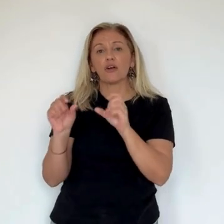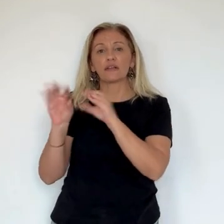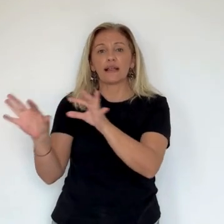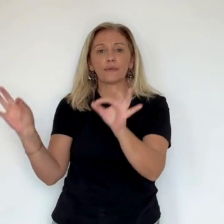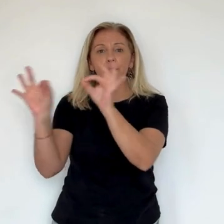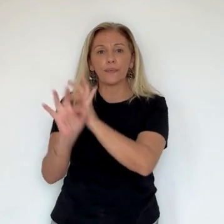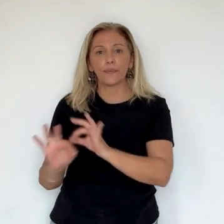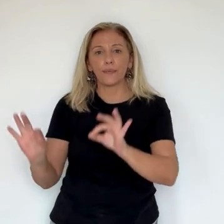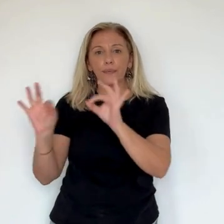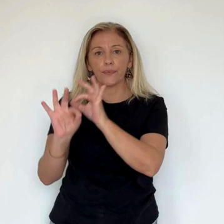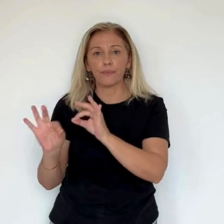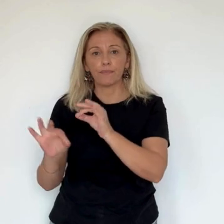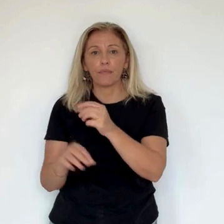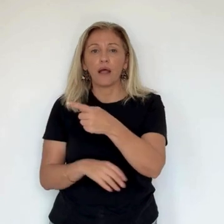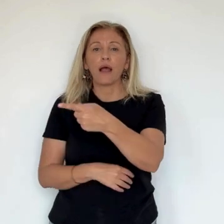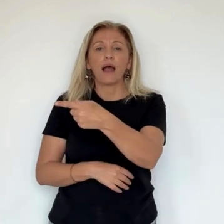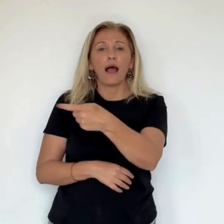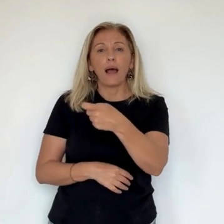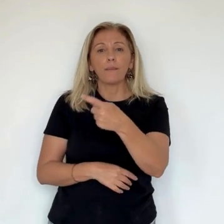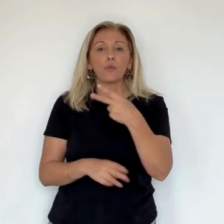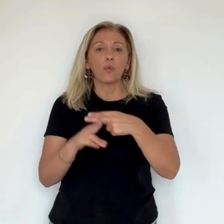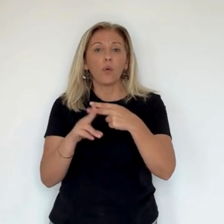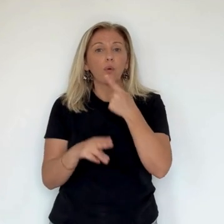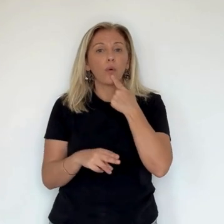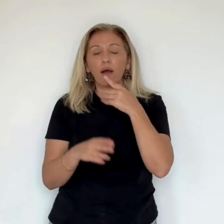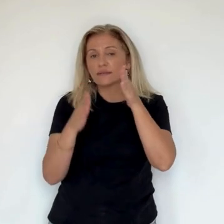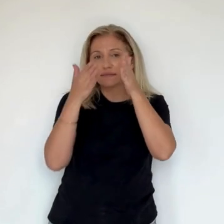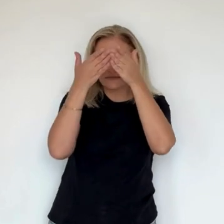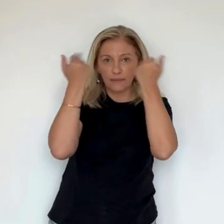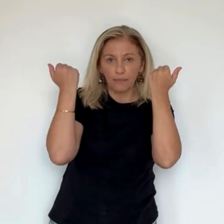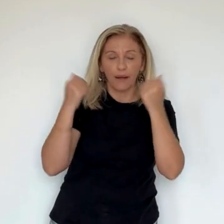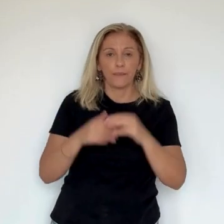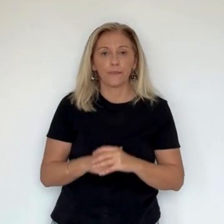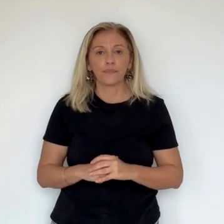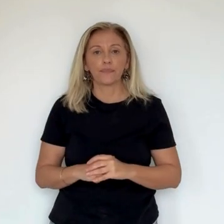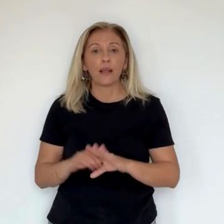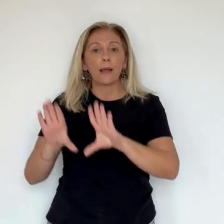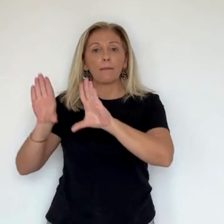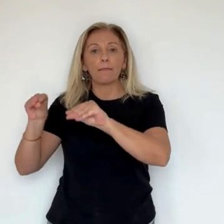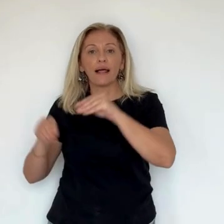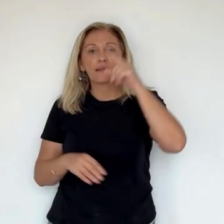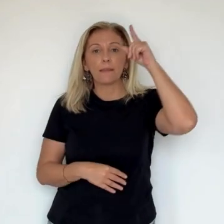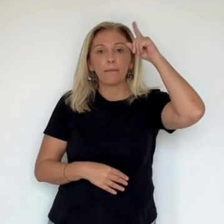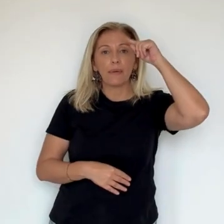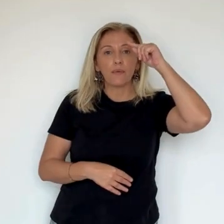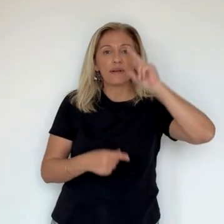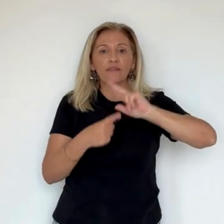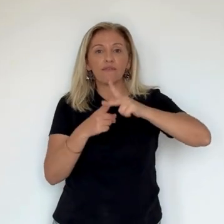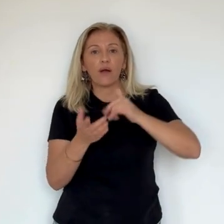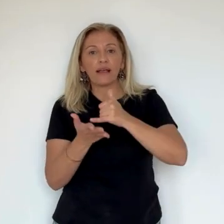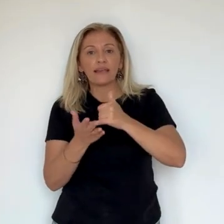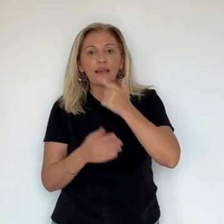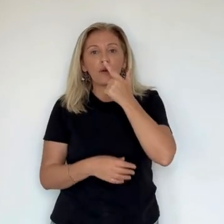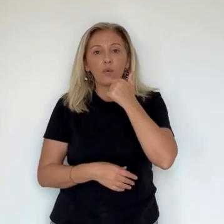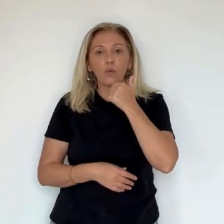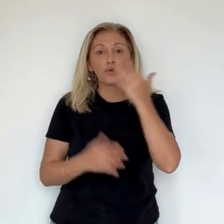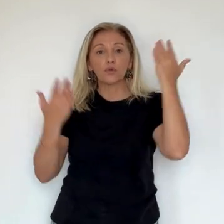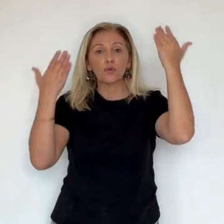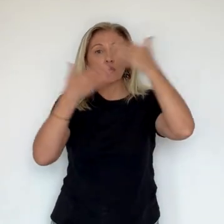Le ou les tireurs ne lui laisseront aucune chance. Plusieurs balles l'atteignent sans que l'on ne connaisse à ce stade la ou les armes utilisées.